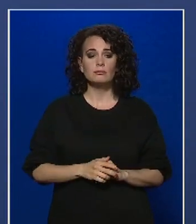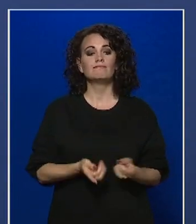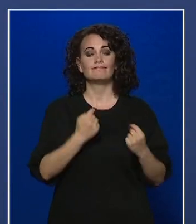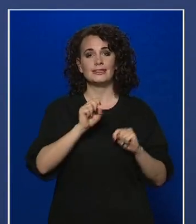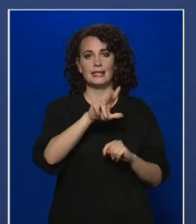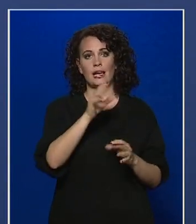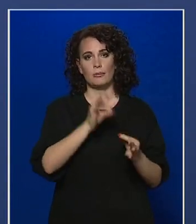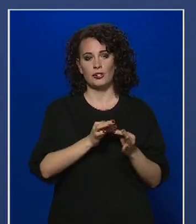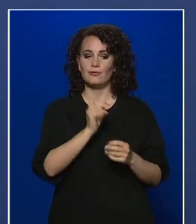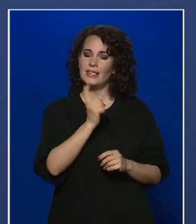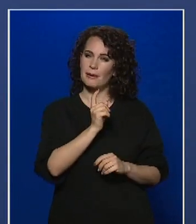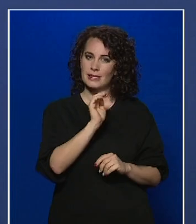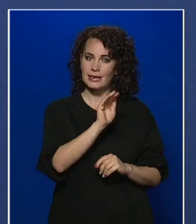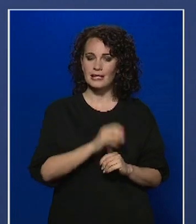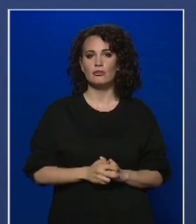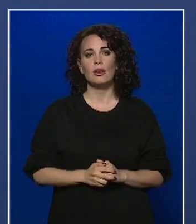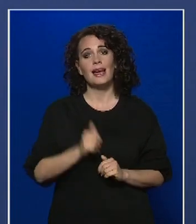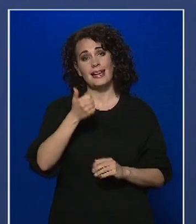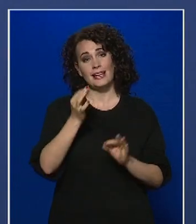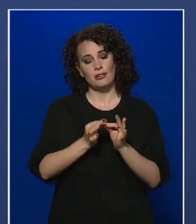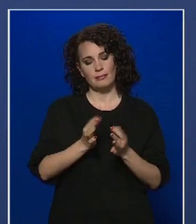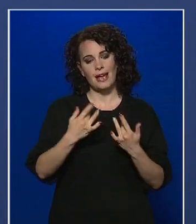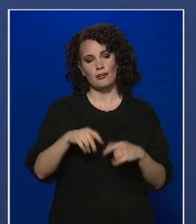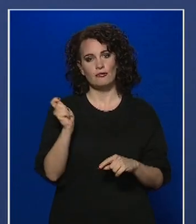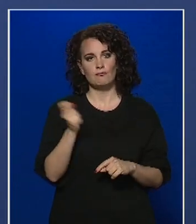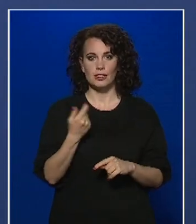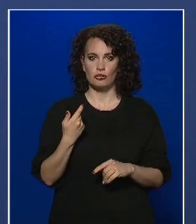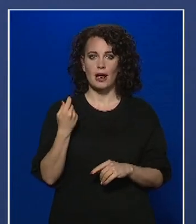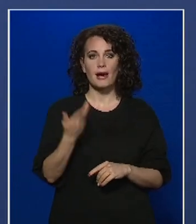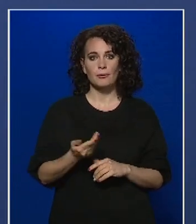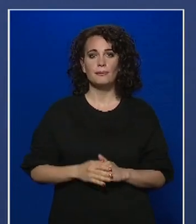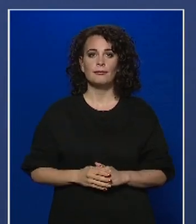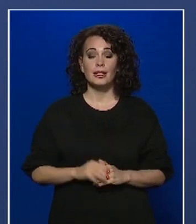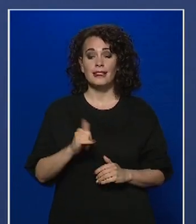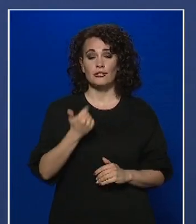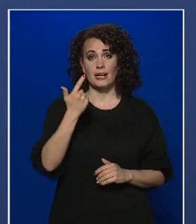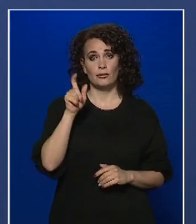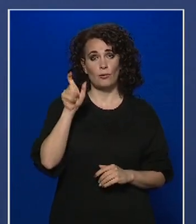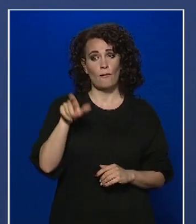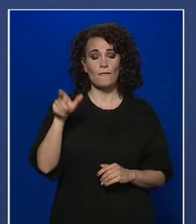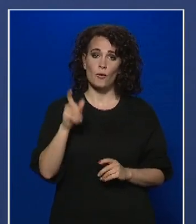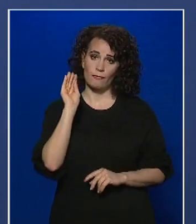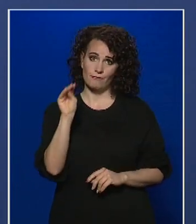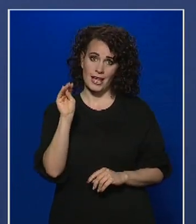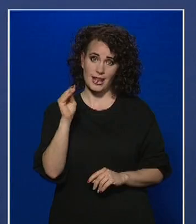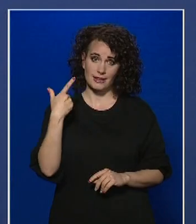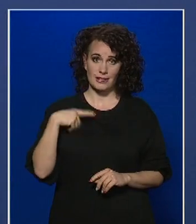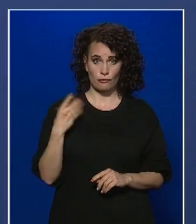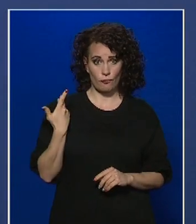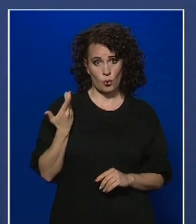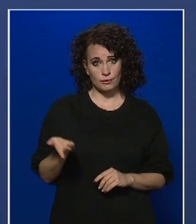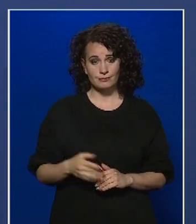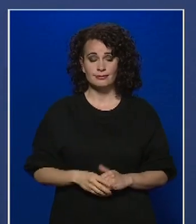esetben figyelmeztetést, egy esetben alkalmaztunk helyszínbírságot, míg két fővel szemben feljelentést alkalmaztunk.